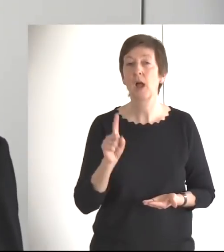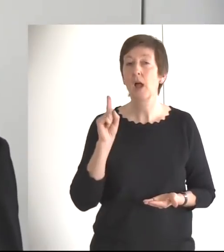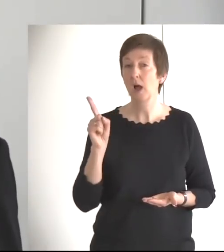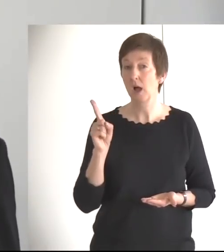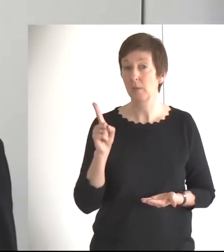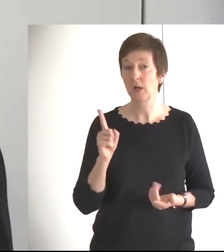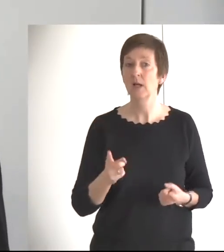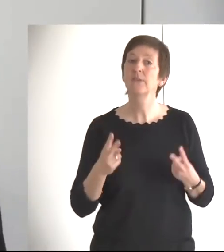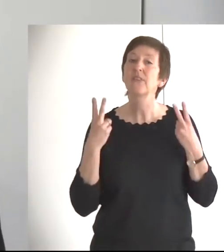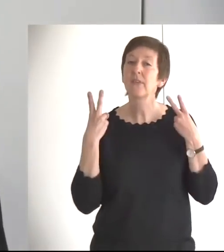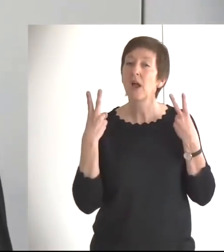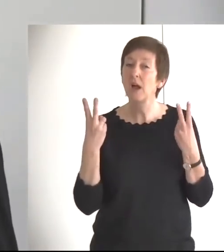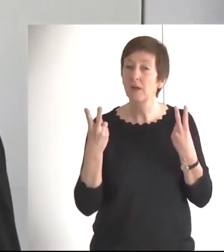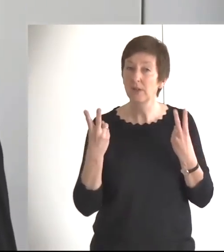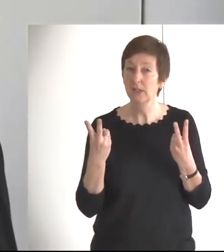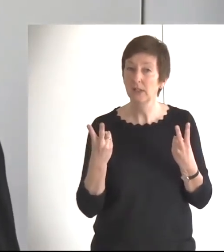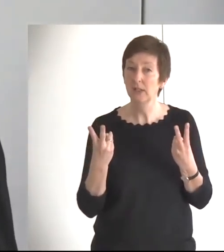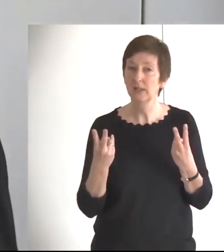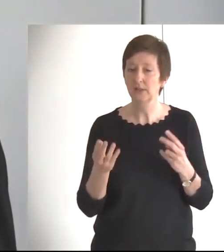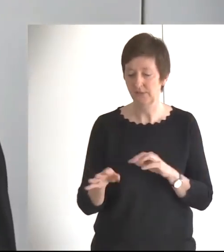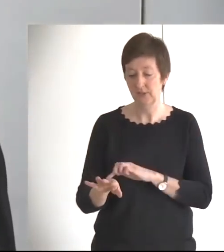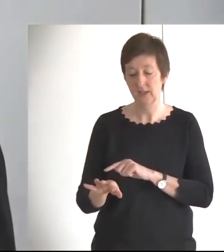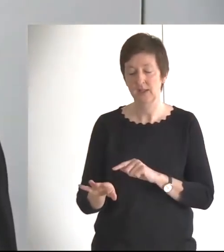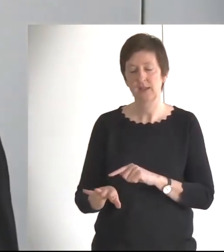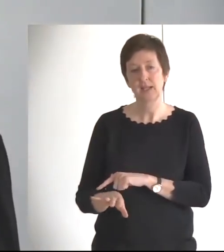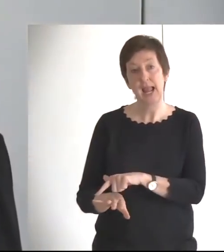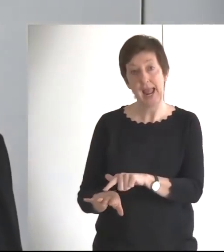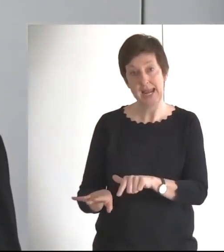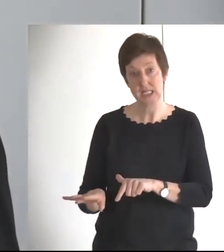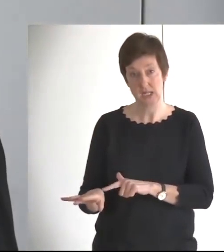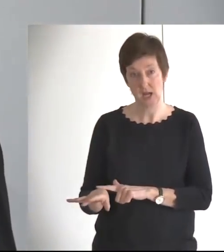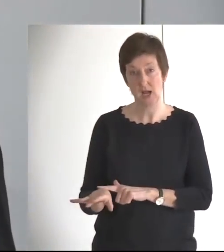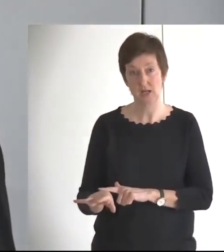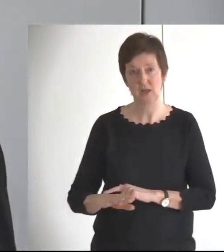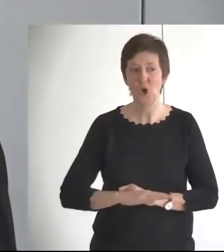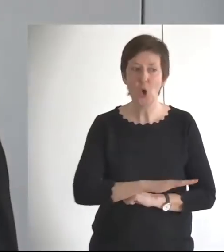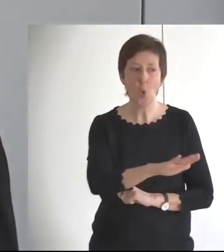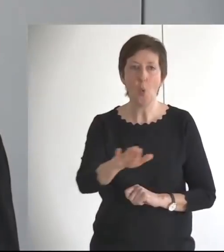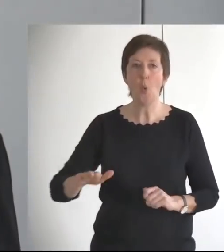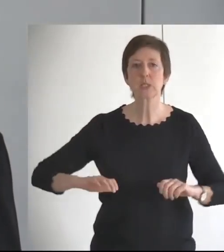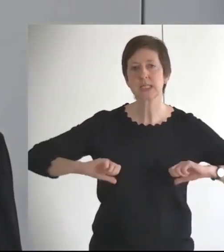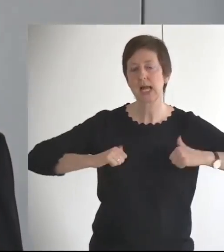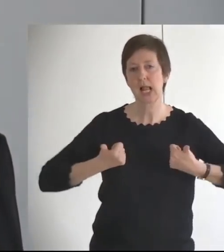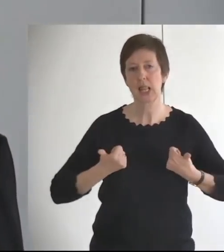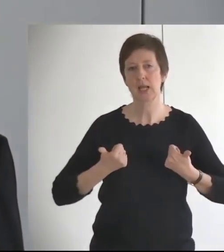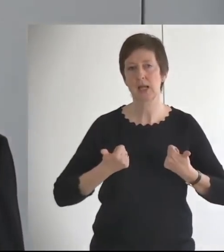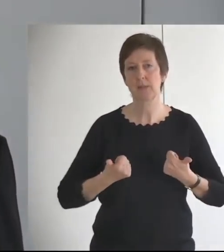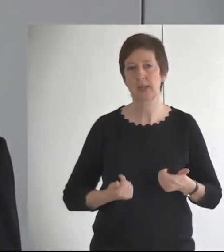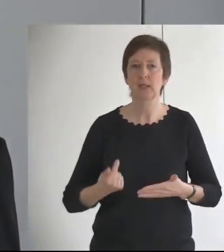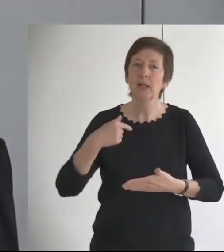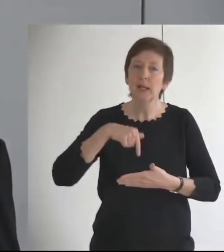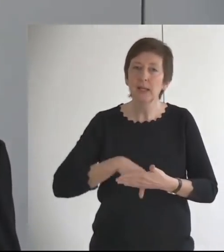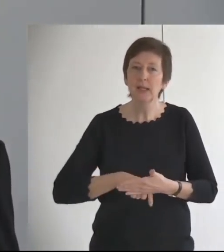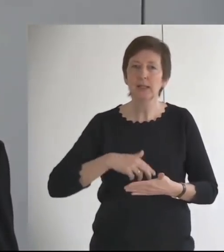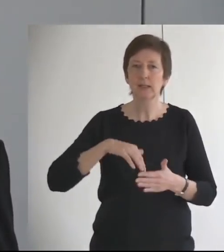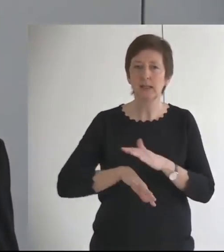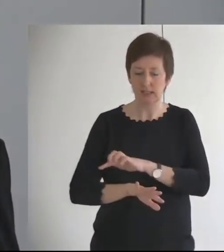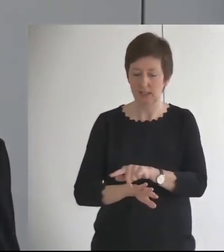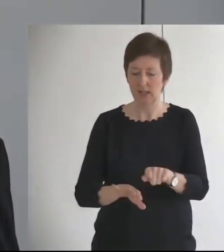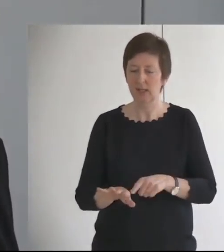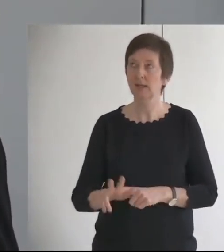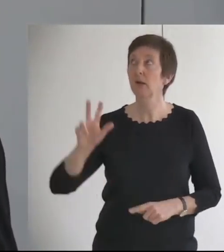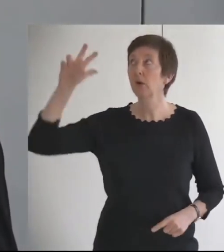ist notwendig, dass wir unsere rechte Hand, dass wir unser Leben in die Hand Gottes legen